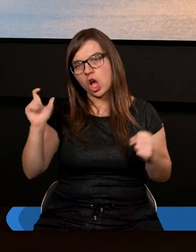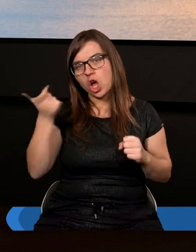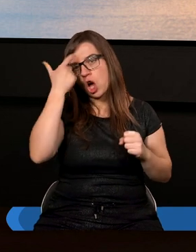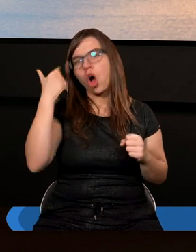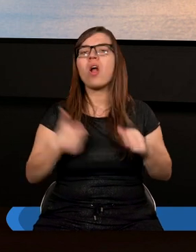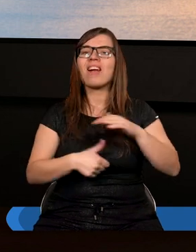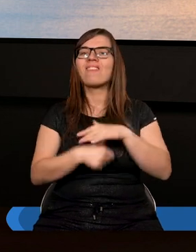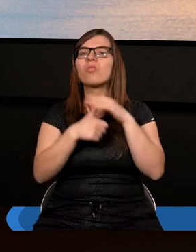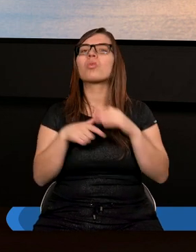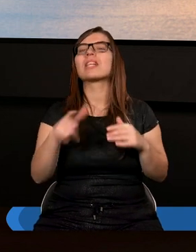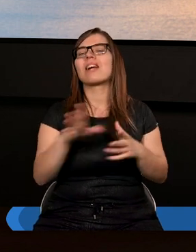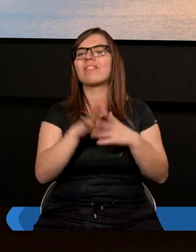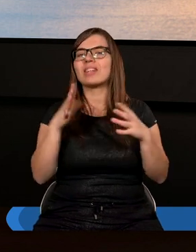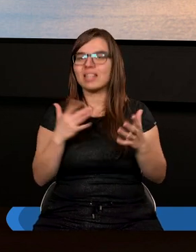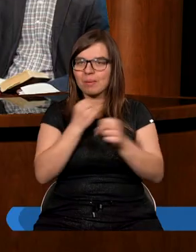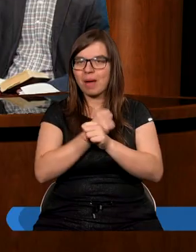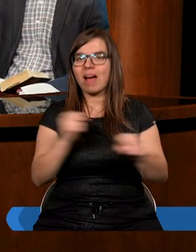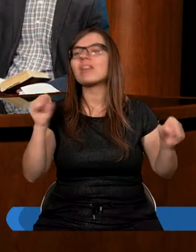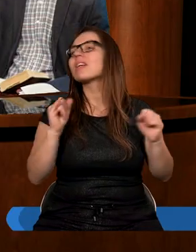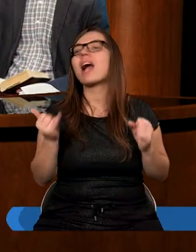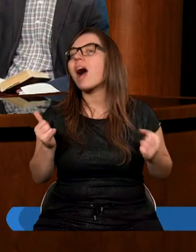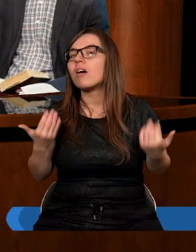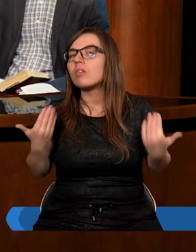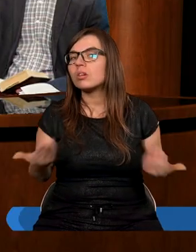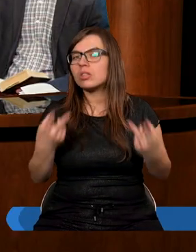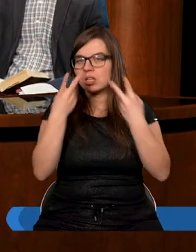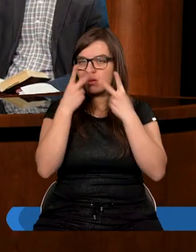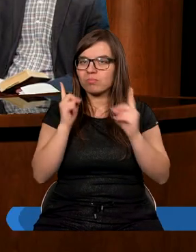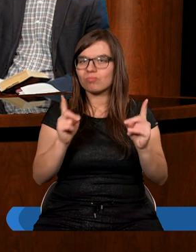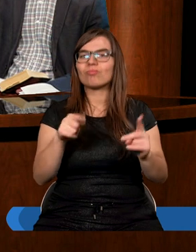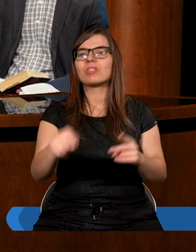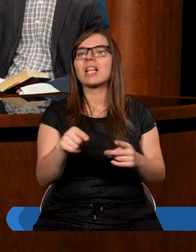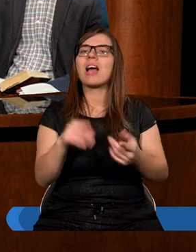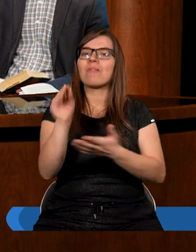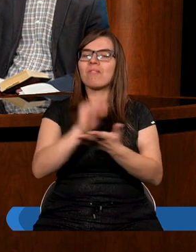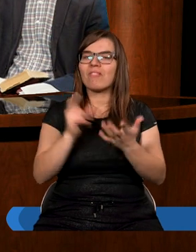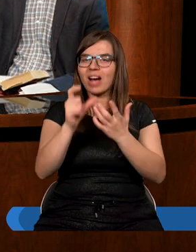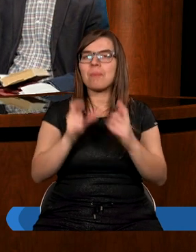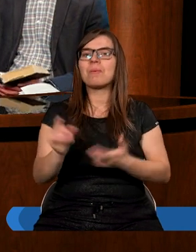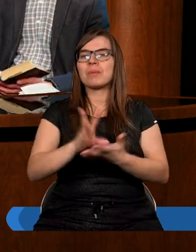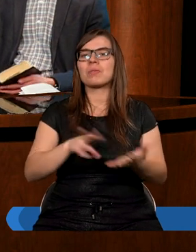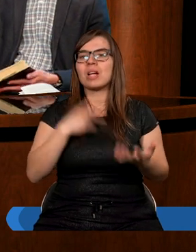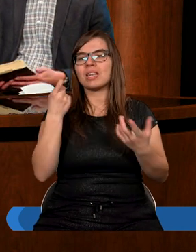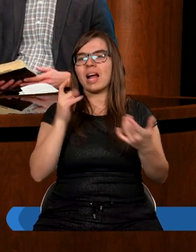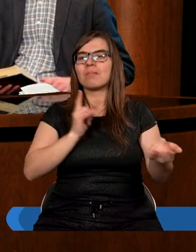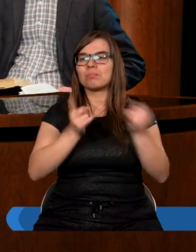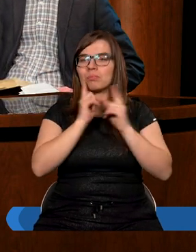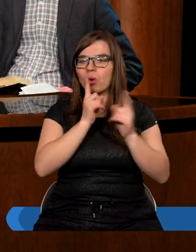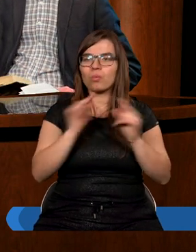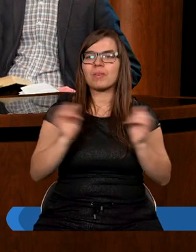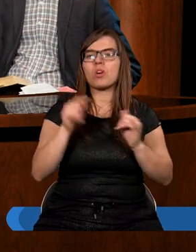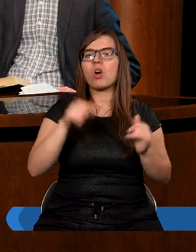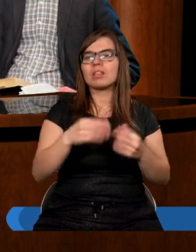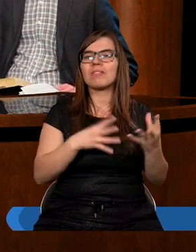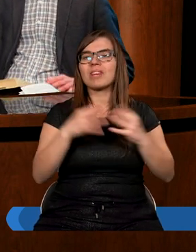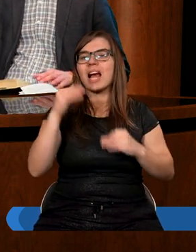funkcję w tym planie zbawienia. Jaką? Spójrzmy na pewne dwa fragmenty Pisma Świętego i za chwilkę porozmawiamy